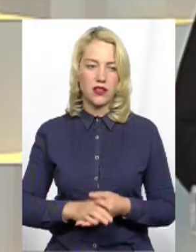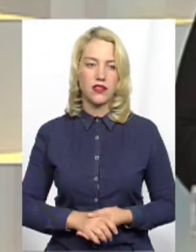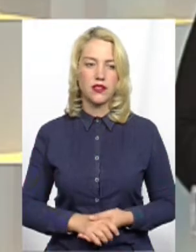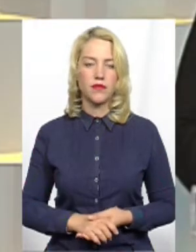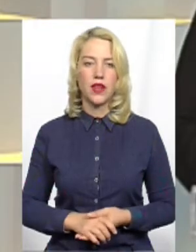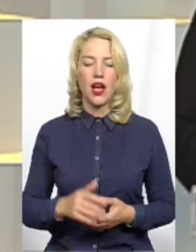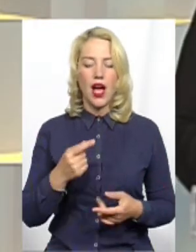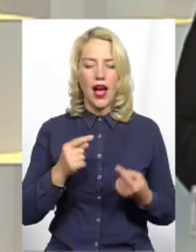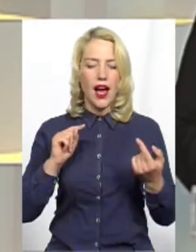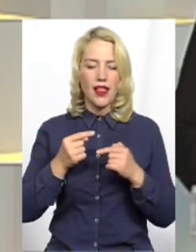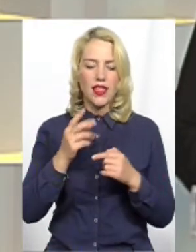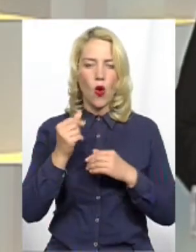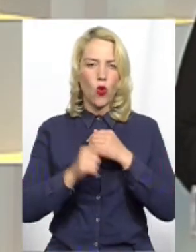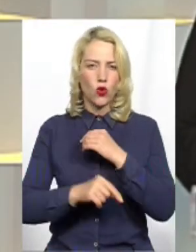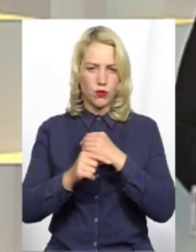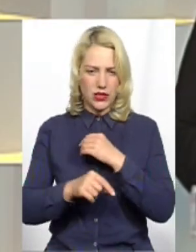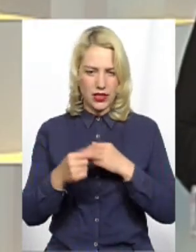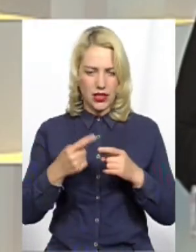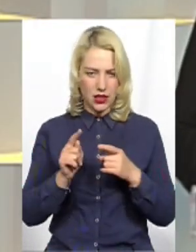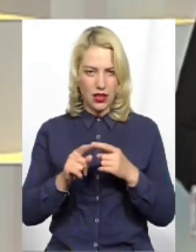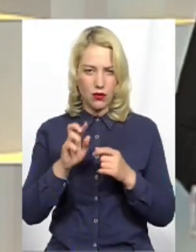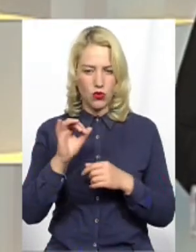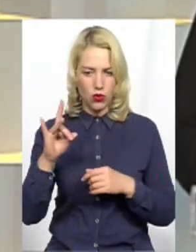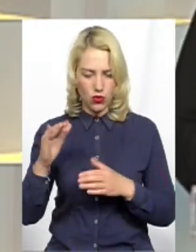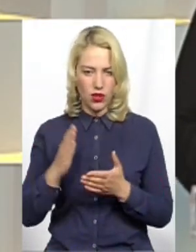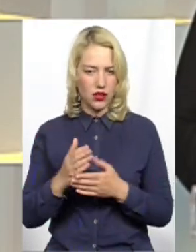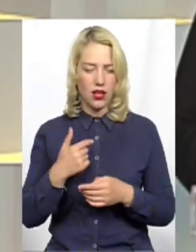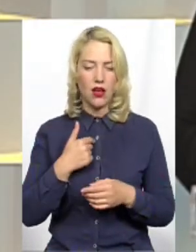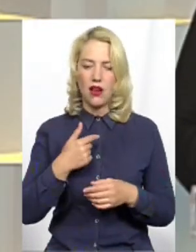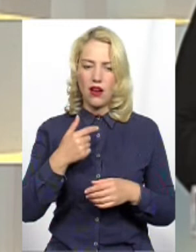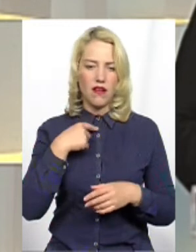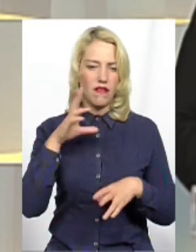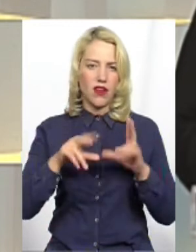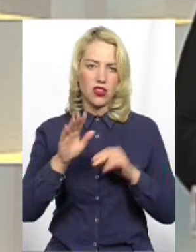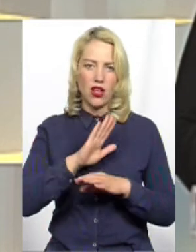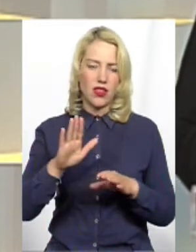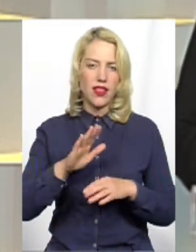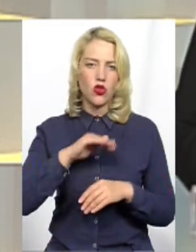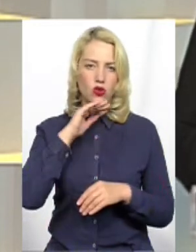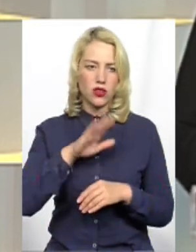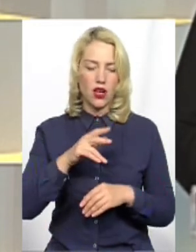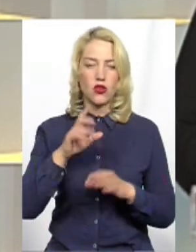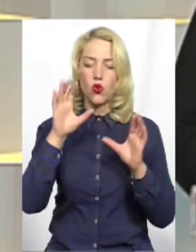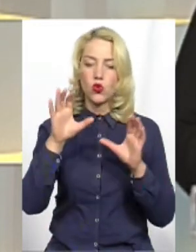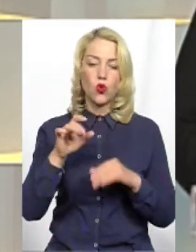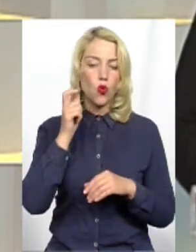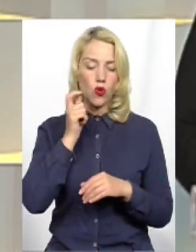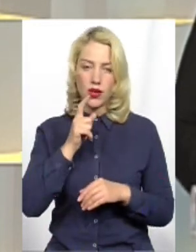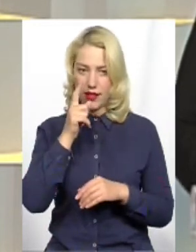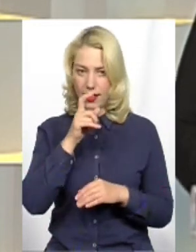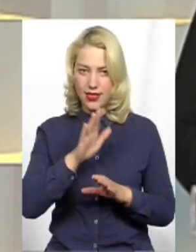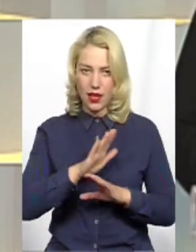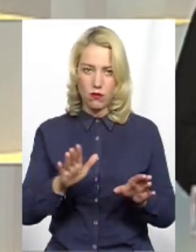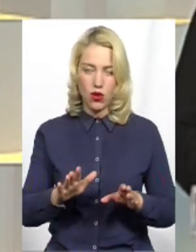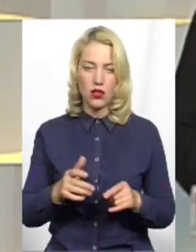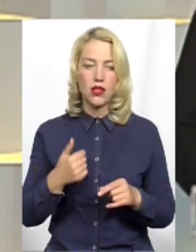Я вважаю, що цього недостатньо. Хоча Конституція України, вона не є погана. Хоч і багато хто каже, що її так змінювати, доповнити чи